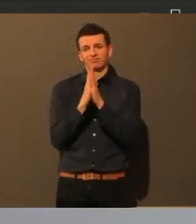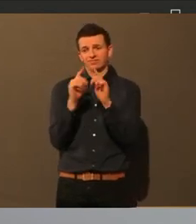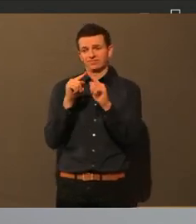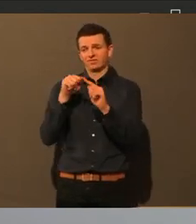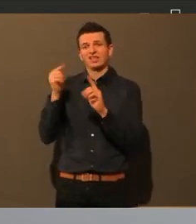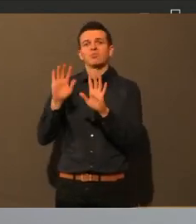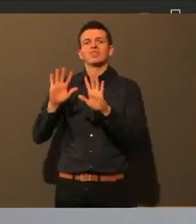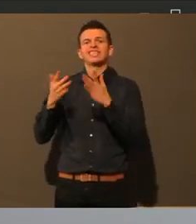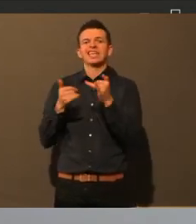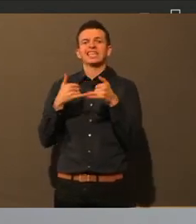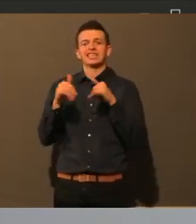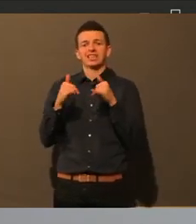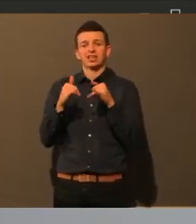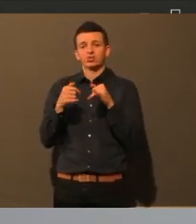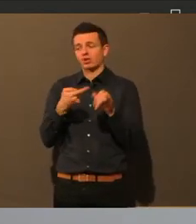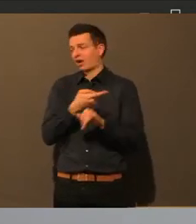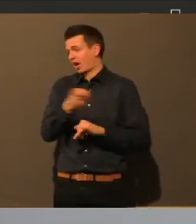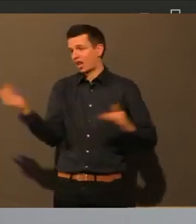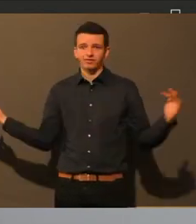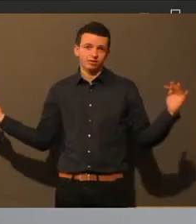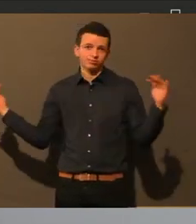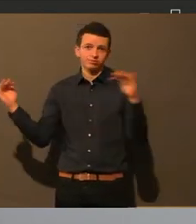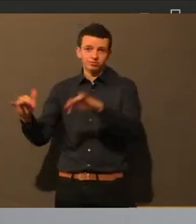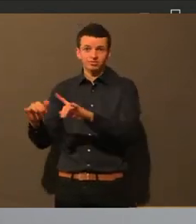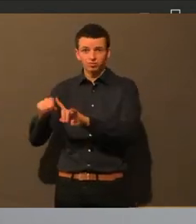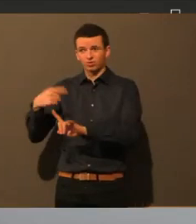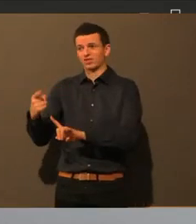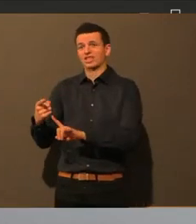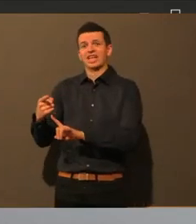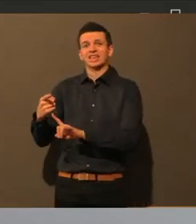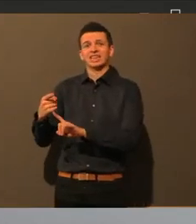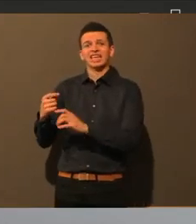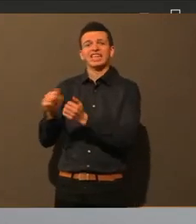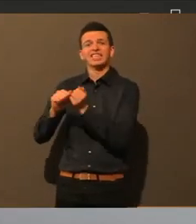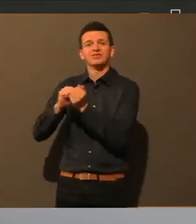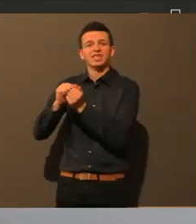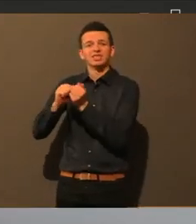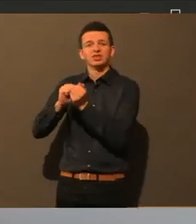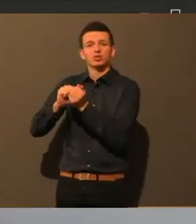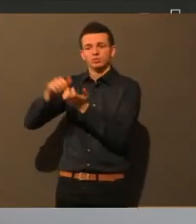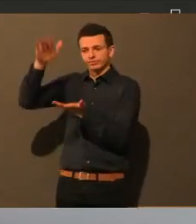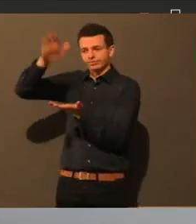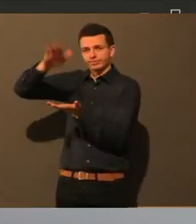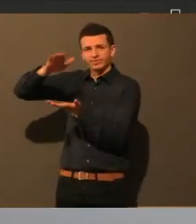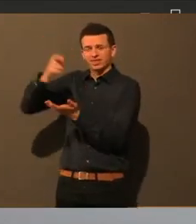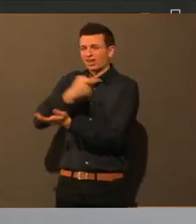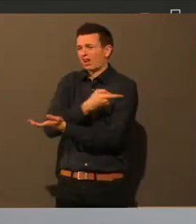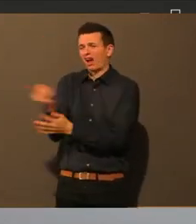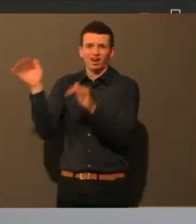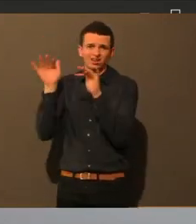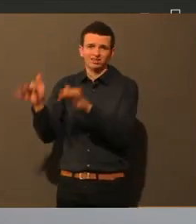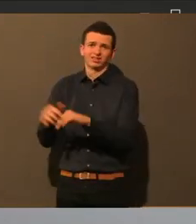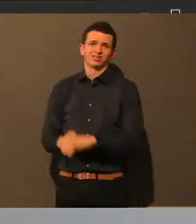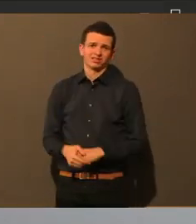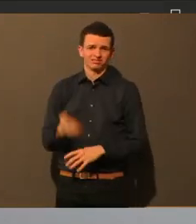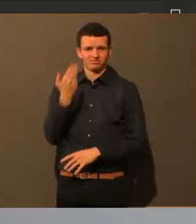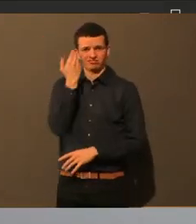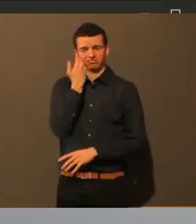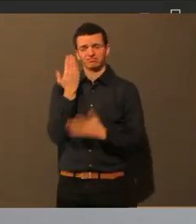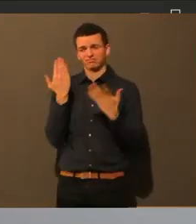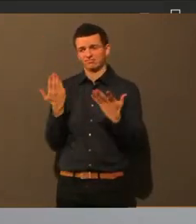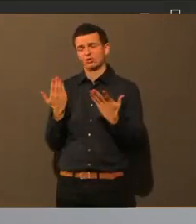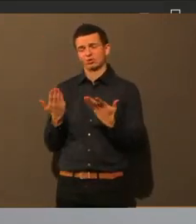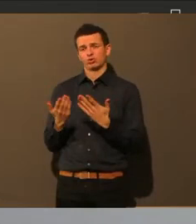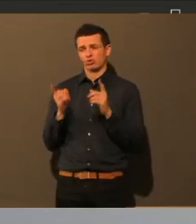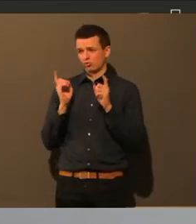proaktiv, und da nehme ich dann das Wort von Herrn Koch immer gerne in den Mund, proaktiv einfach auch mal schauen in die Schulen,